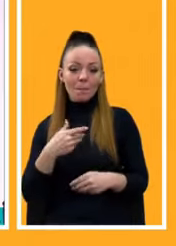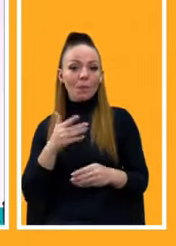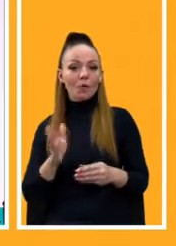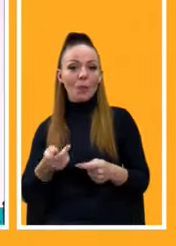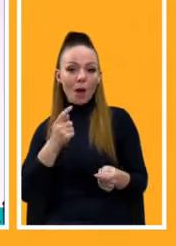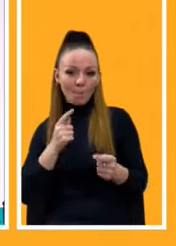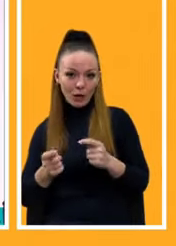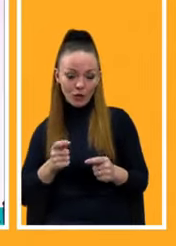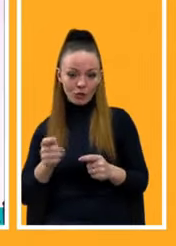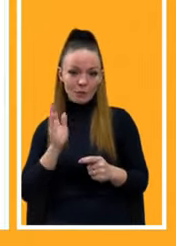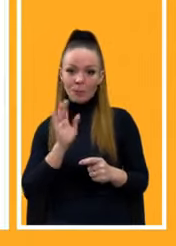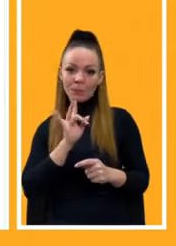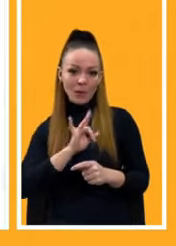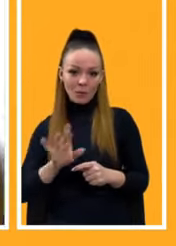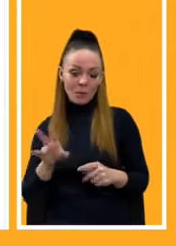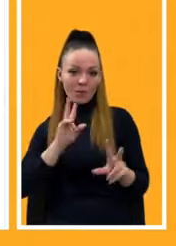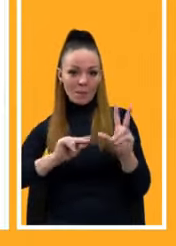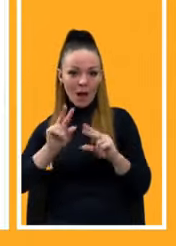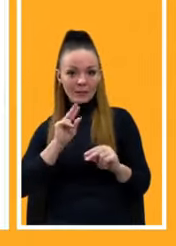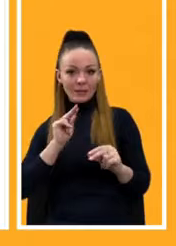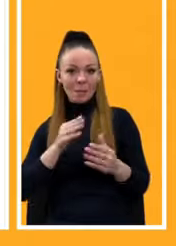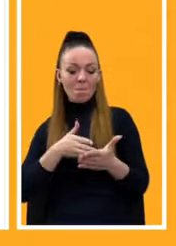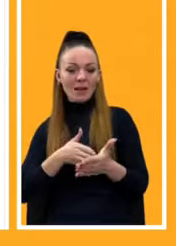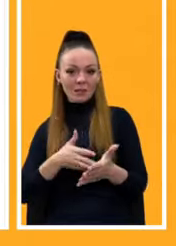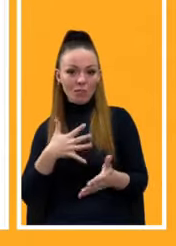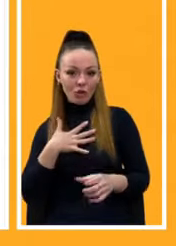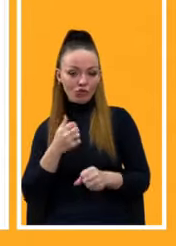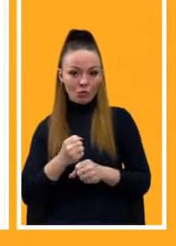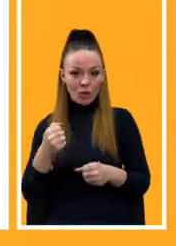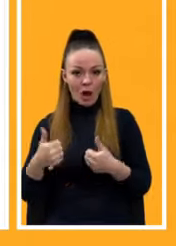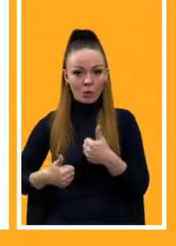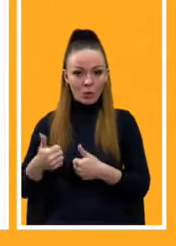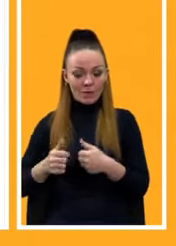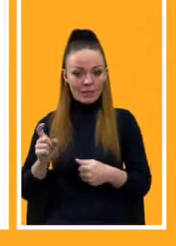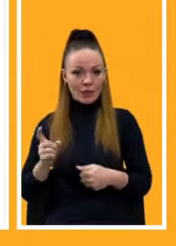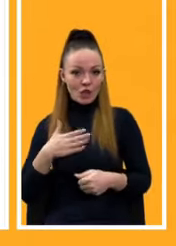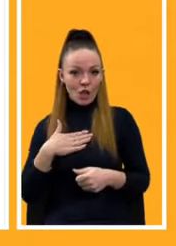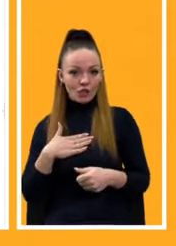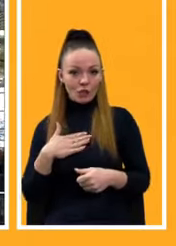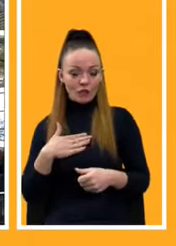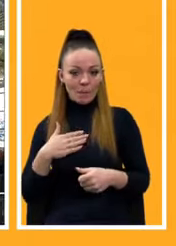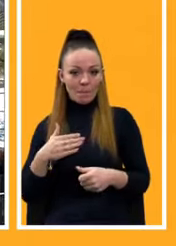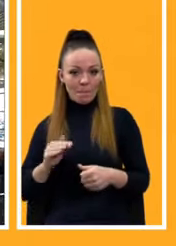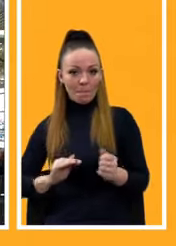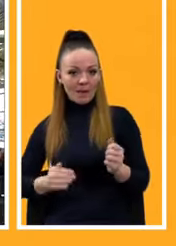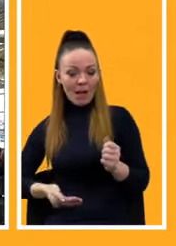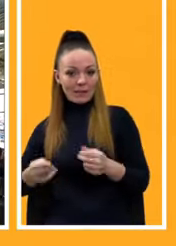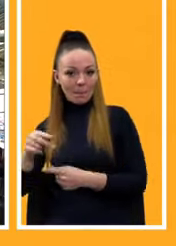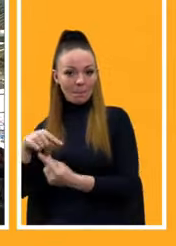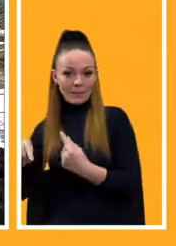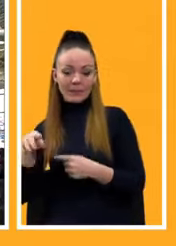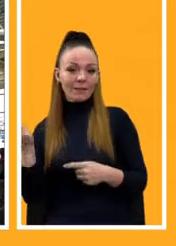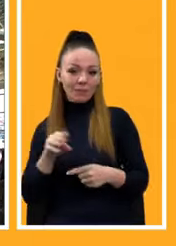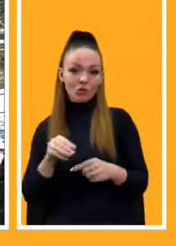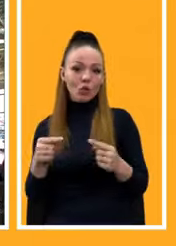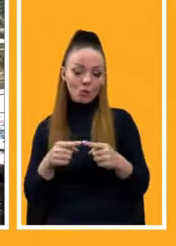ми не будемо намагатись максимально жорстко конкурувати з нашим приватним бізнесом. Тобто, все точно буде